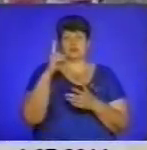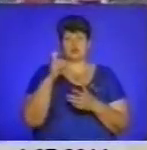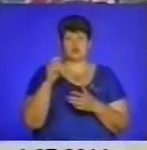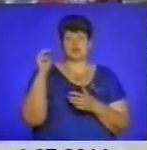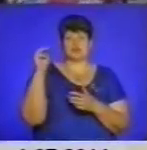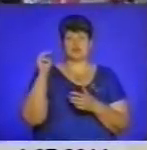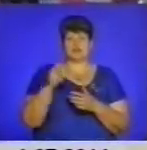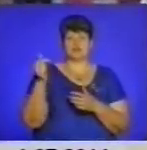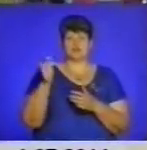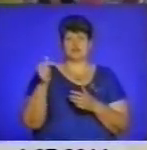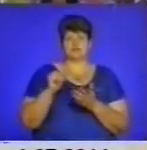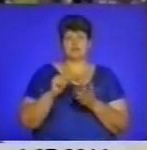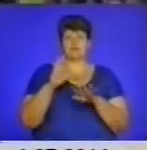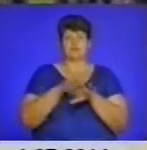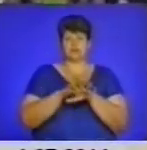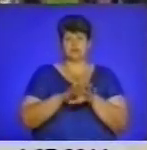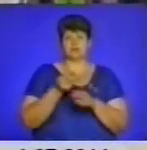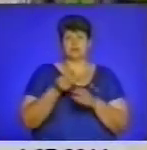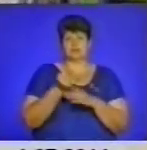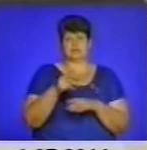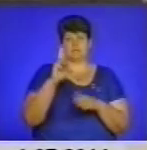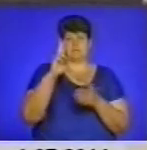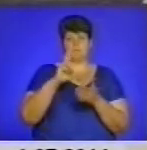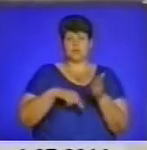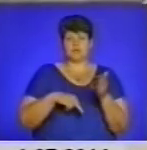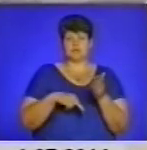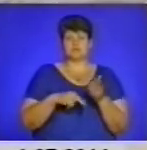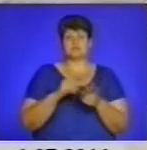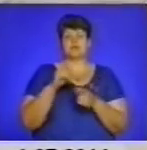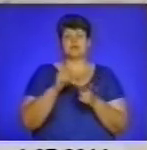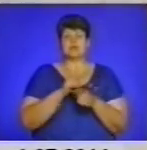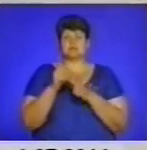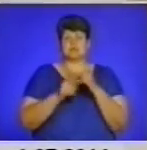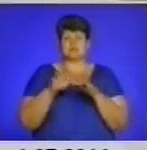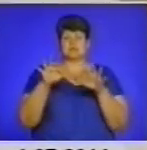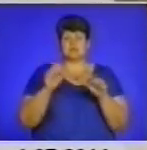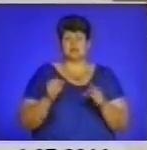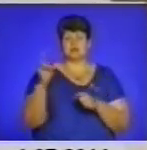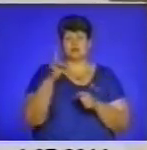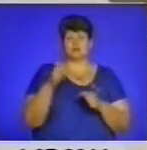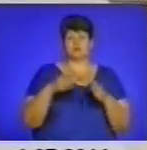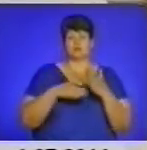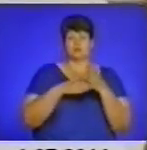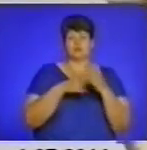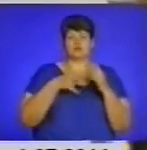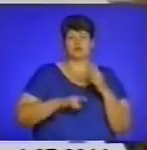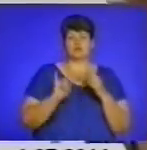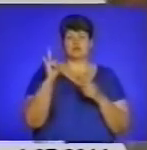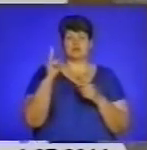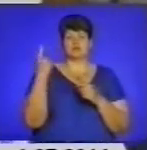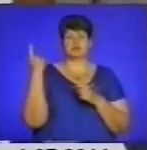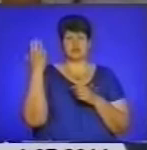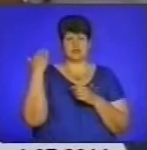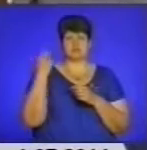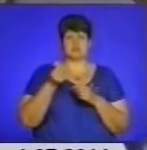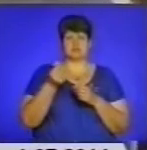накопичення в банках, платитимуть з них податки. Змінила влада і розміри допомоги при народженні дитини. Якщо раніше за перевістка